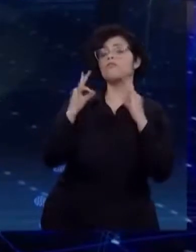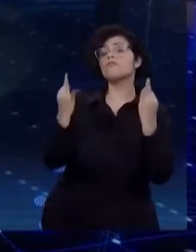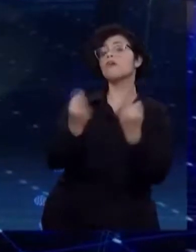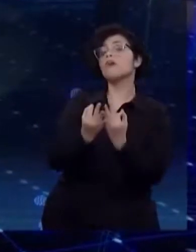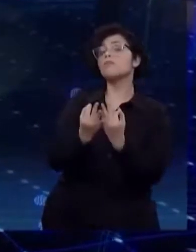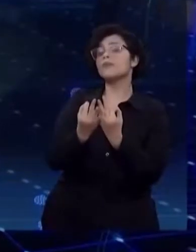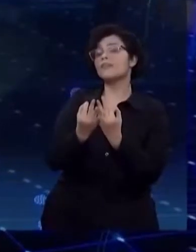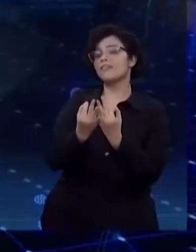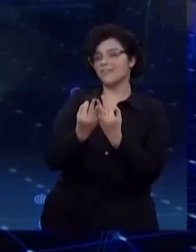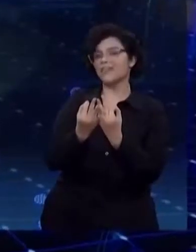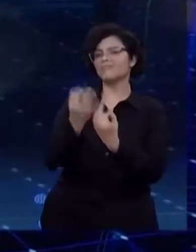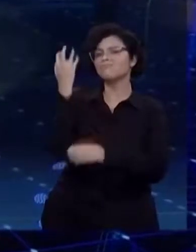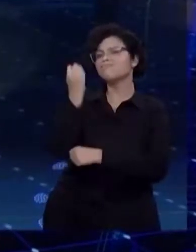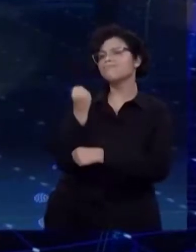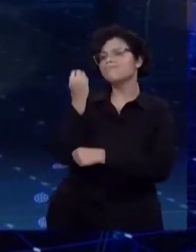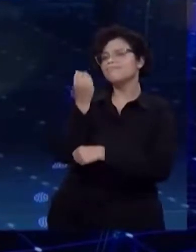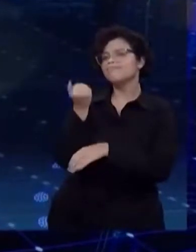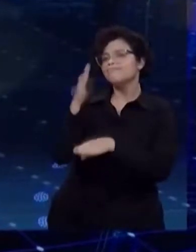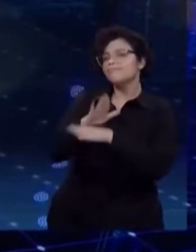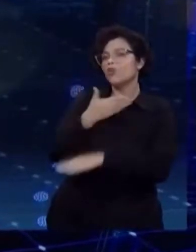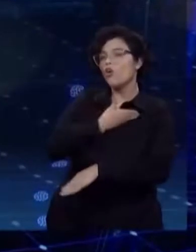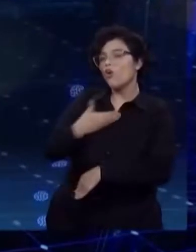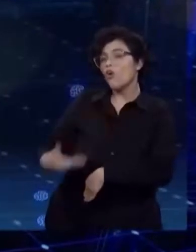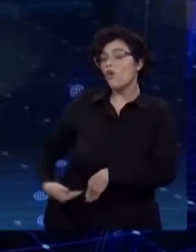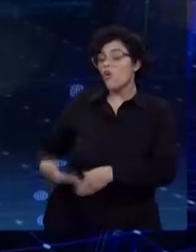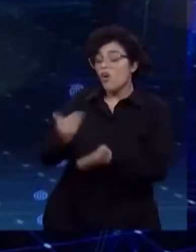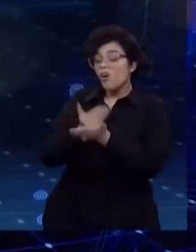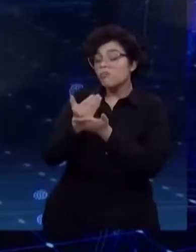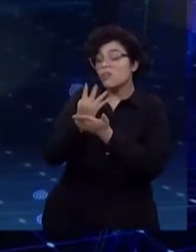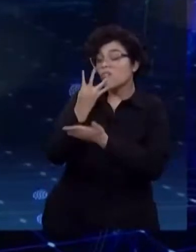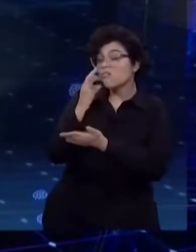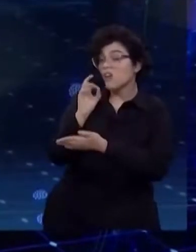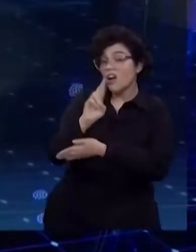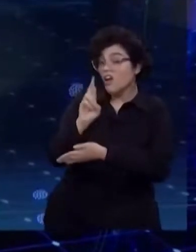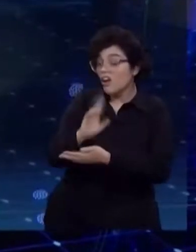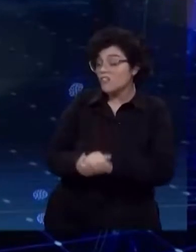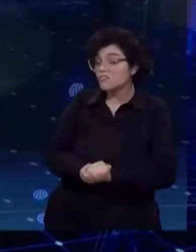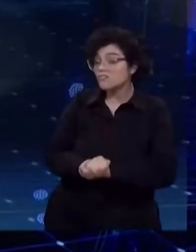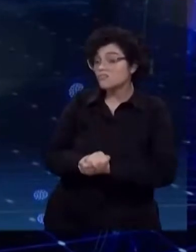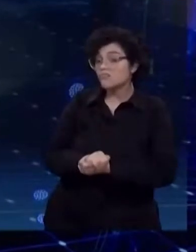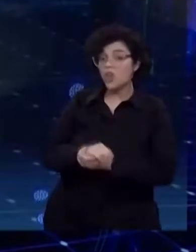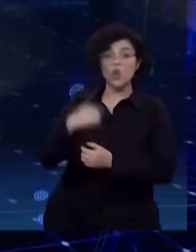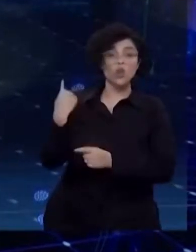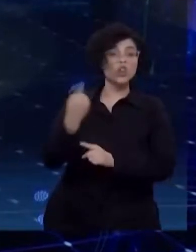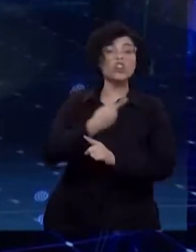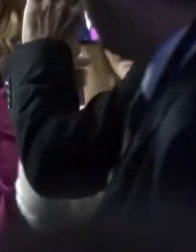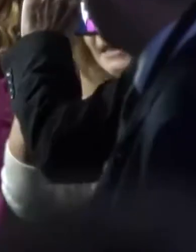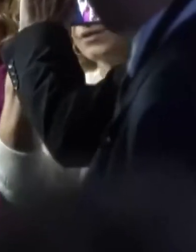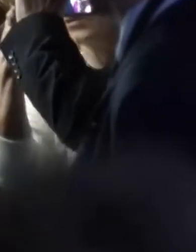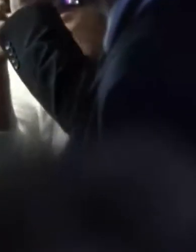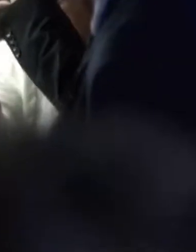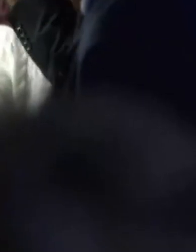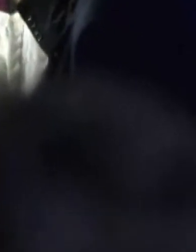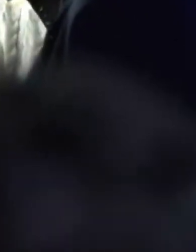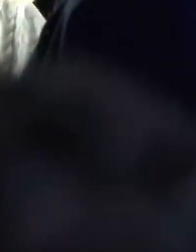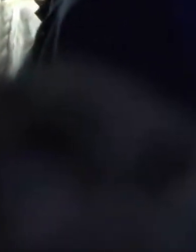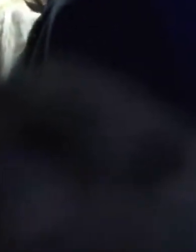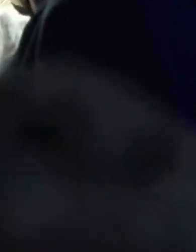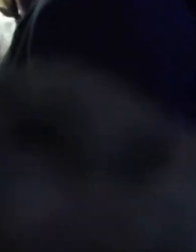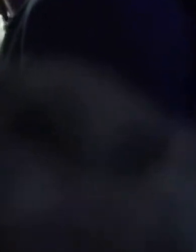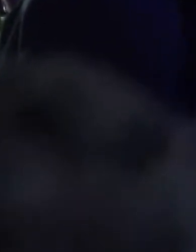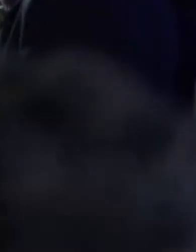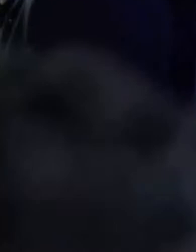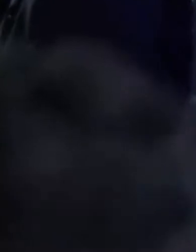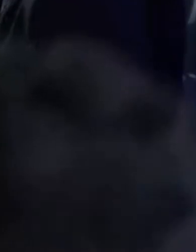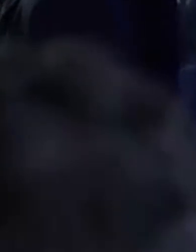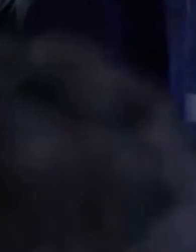nhận được thêm 6 triệu phiếu bầu nữa để có thể chiến thắng, trong khi ông Lula cần 1,2 triệu phiếu để có nhiệm kỳ tổng thống thứ ba. Trước đó, nhà